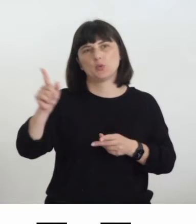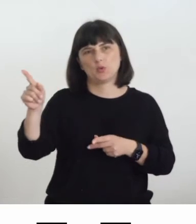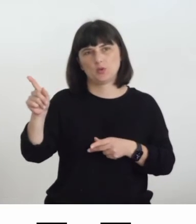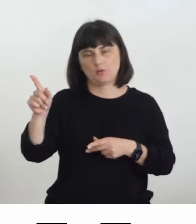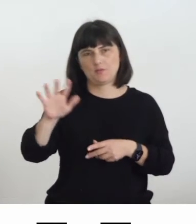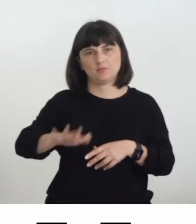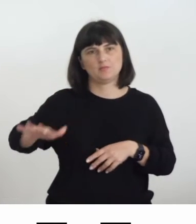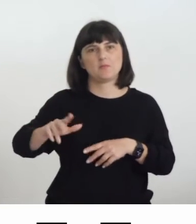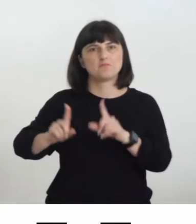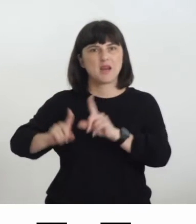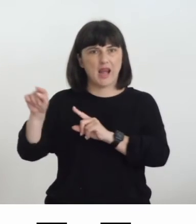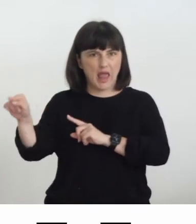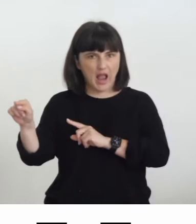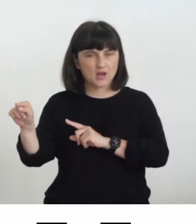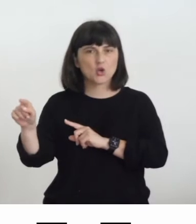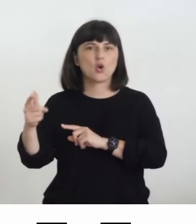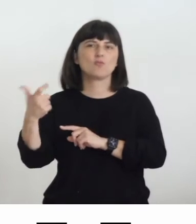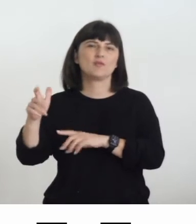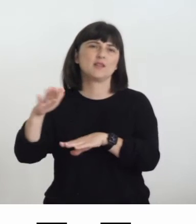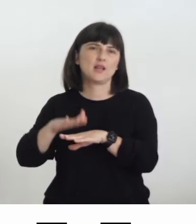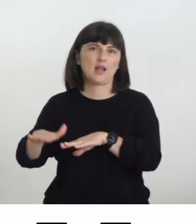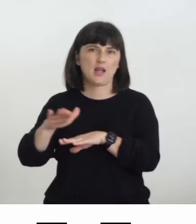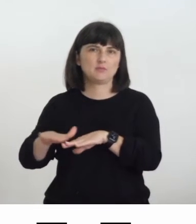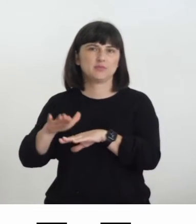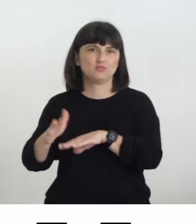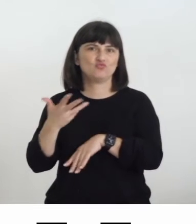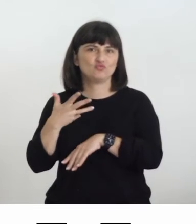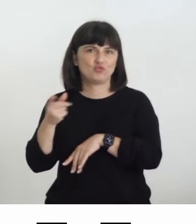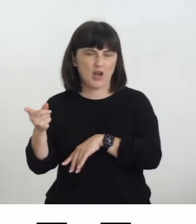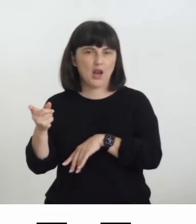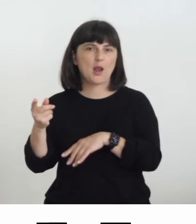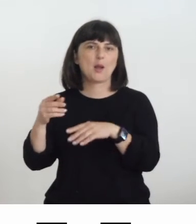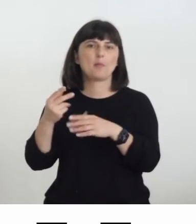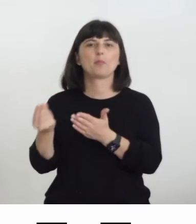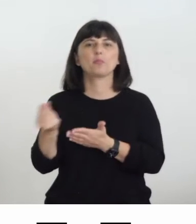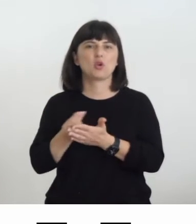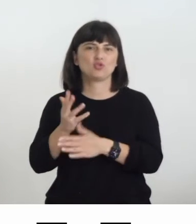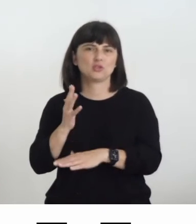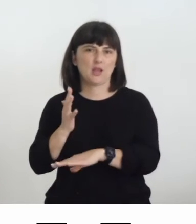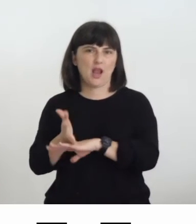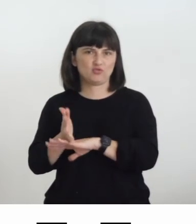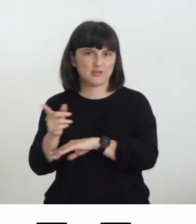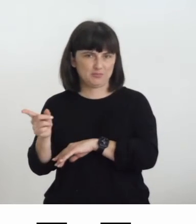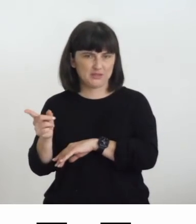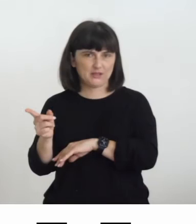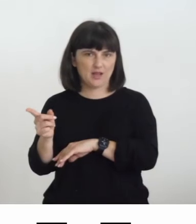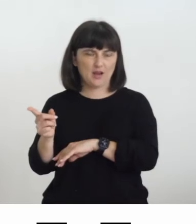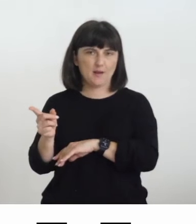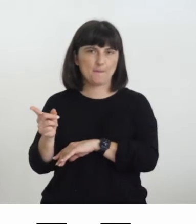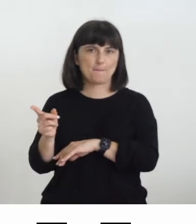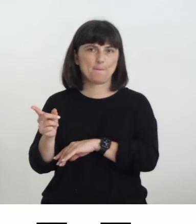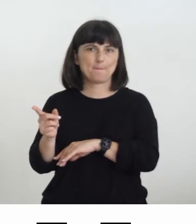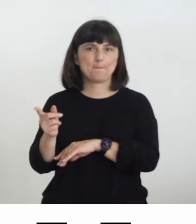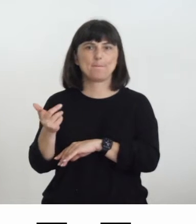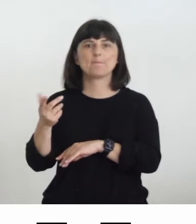con la maggiore esperienza di progetti di accessibilità quindi hanno partecipato la